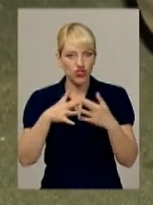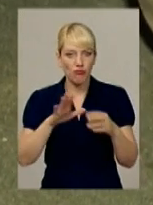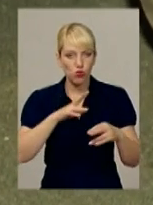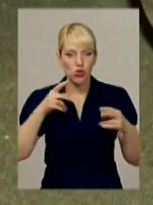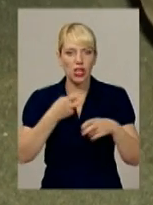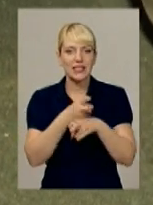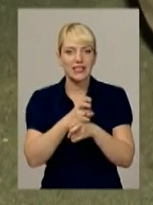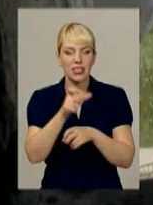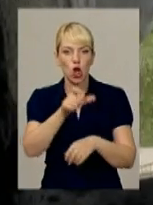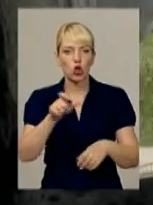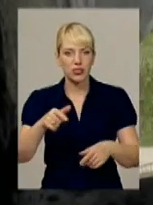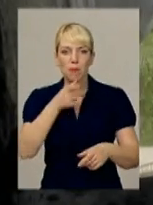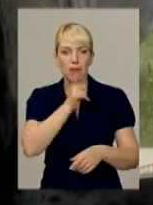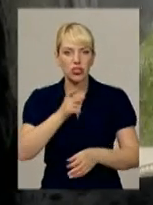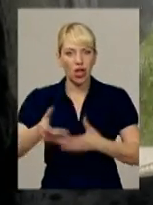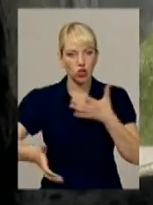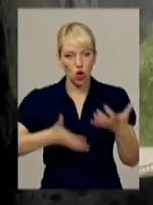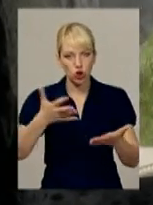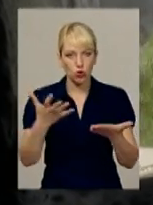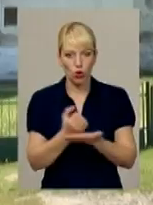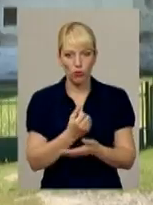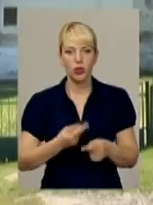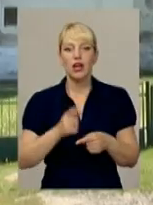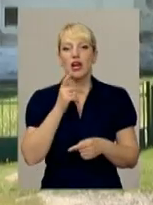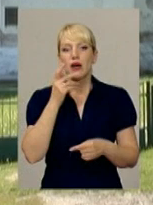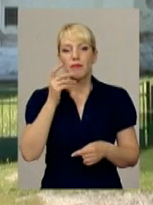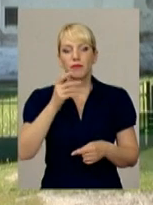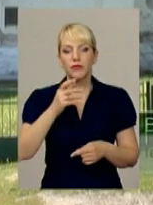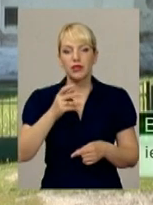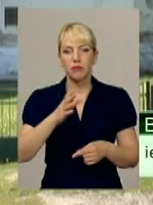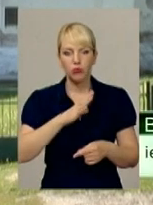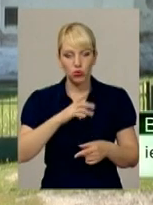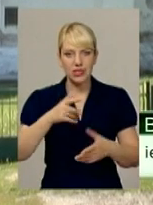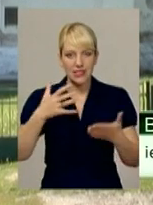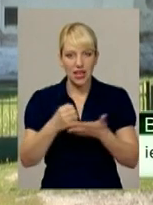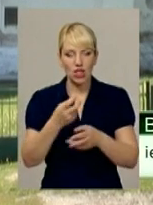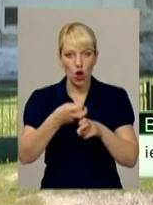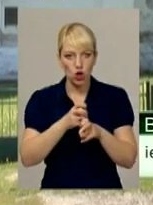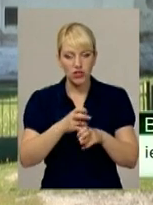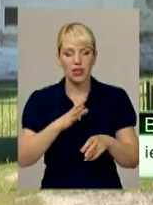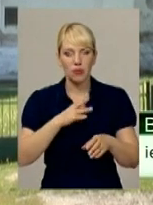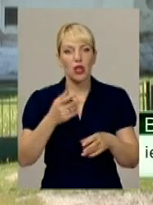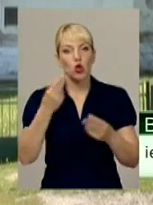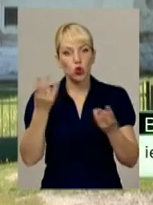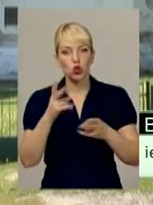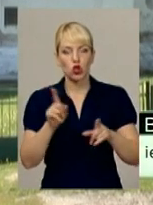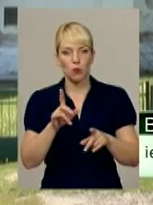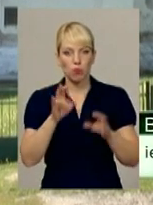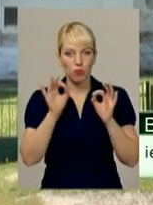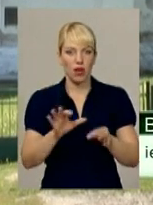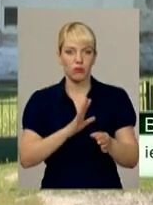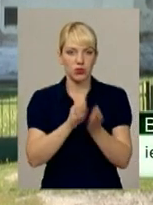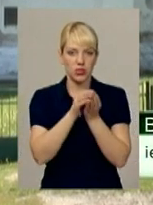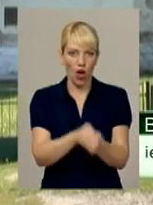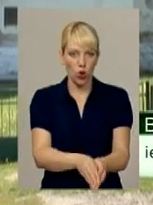лежали людські кістки. Для чого в підвалі, щоб стояли кістки? Хай вони будуть ліпше захоронені, і щоб ми тільки за них молилися.